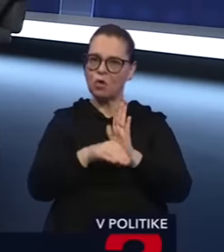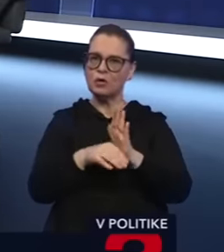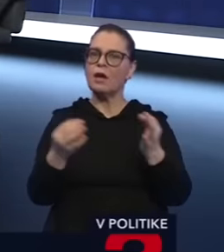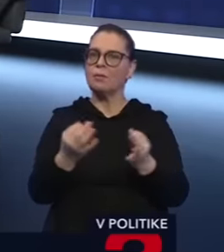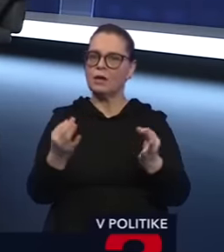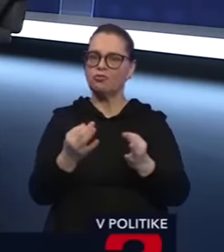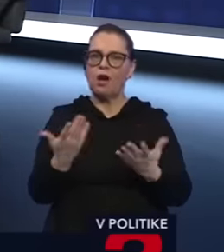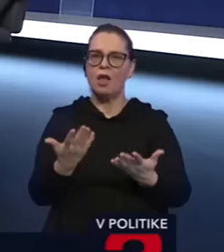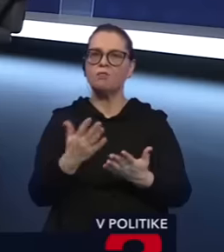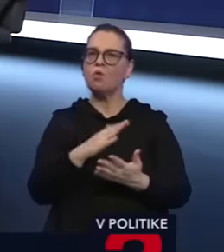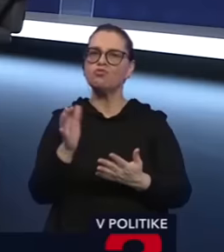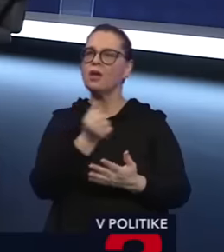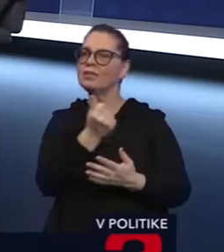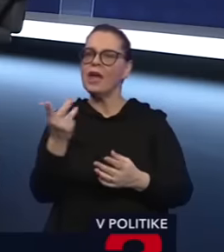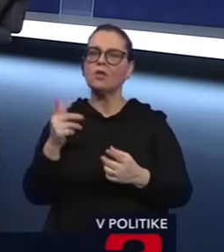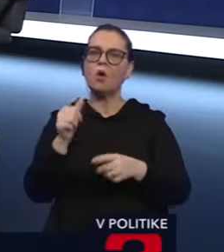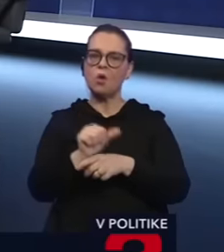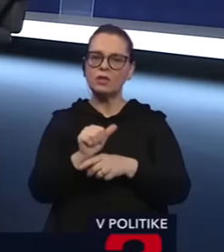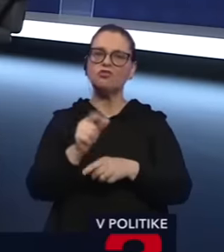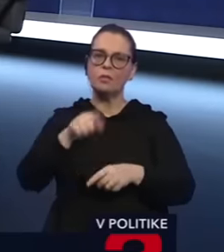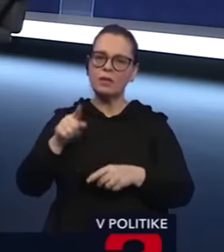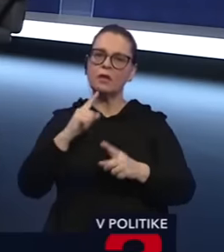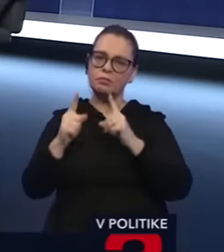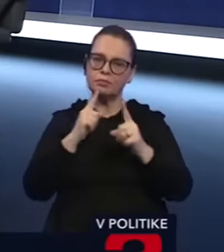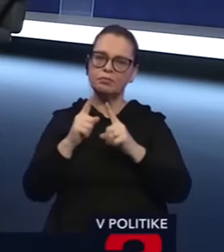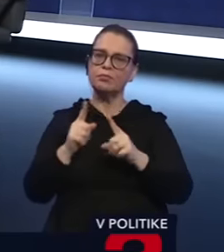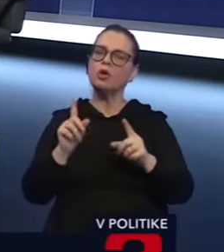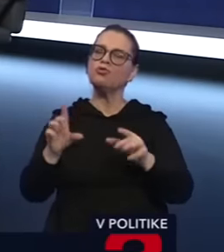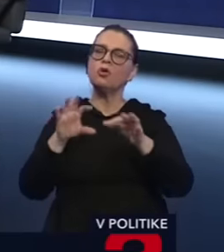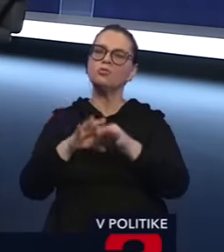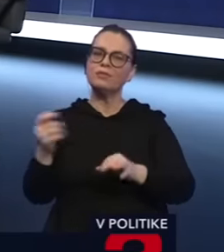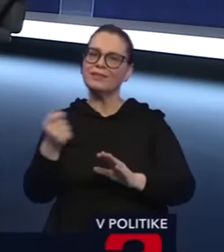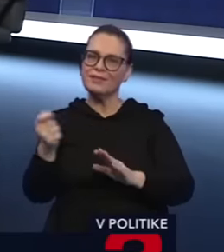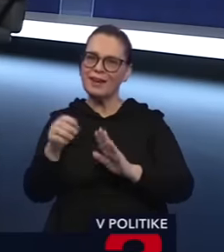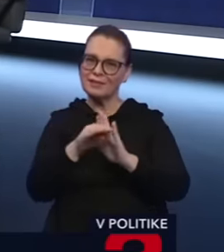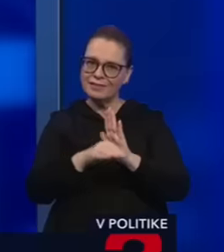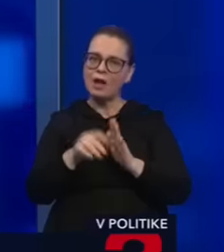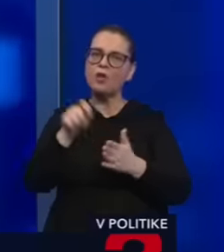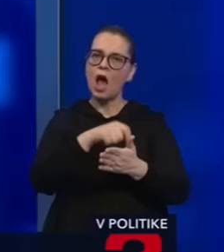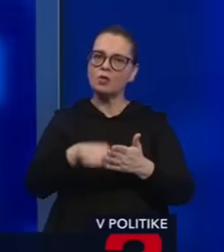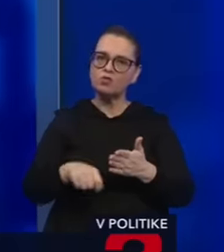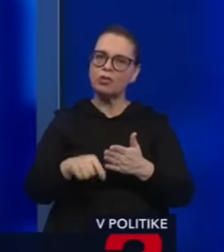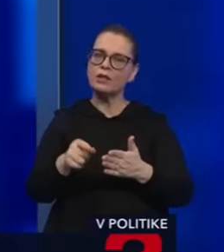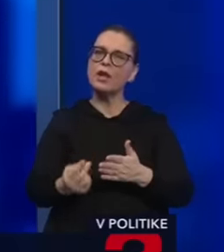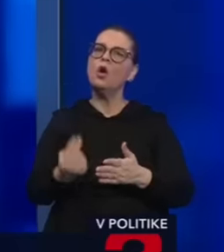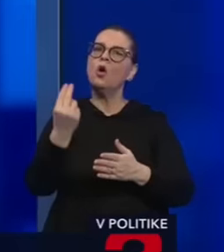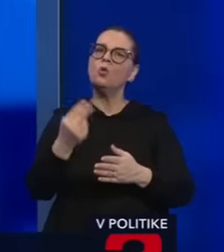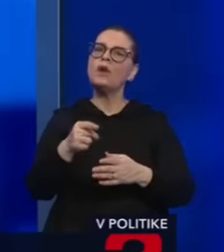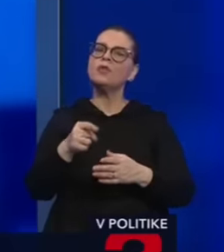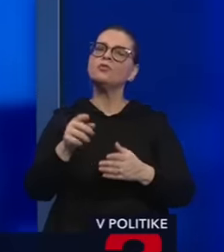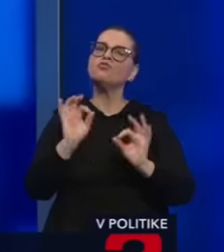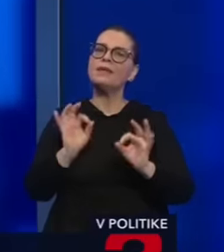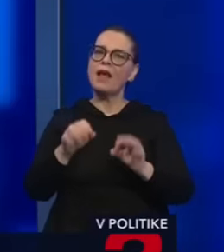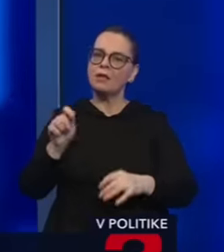lebo sa už niekoľko týždňov a mesiacov bavíme iba o novele trestného zákona a o rušení UŠP? Koalícia chce prijať